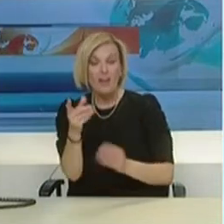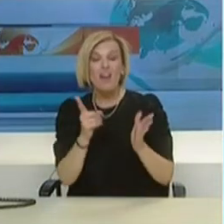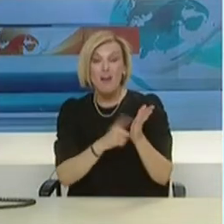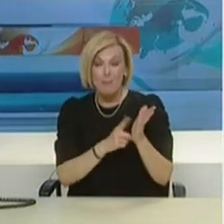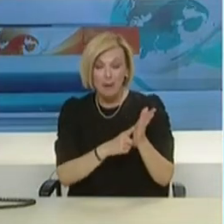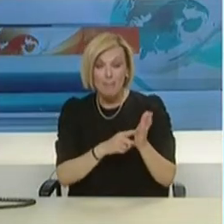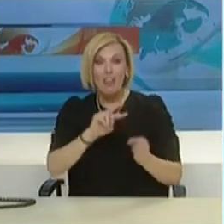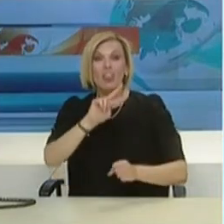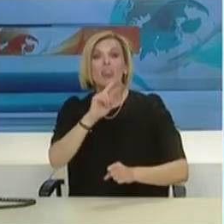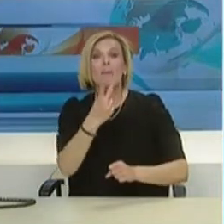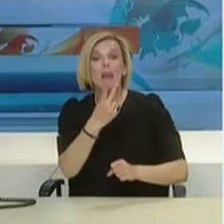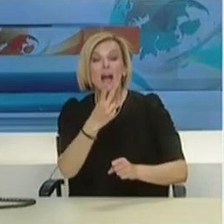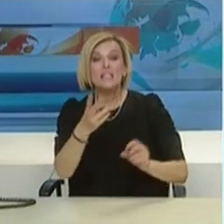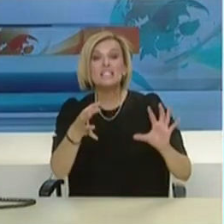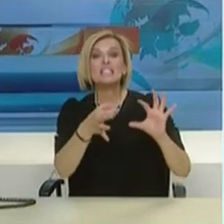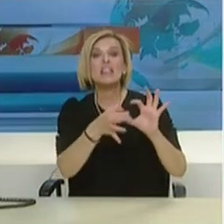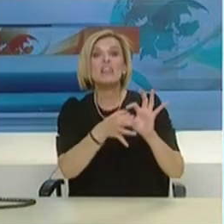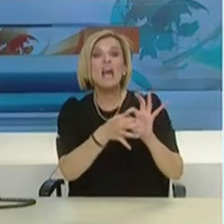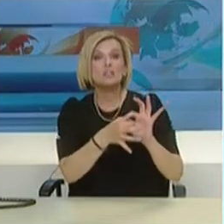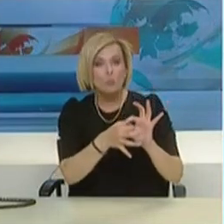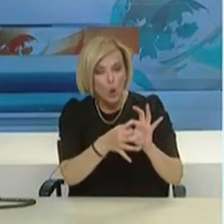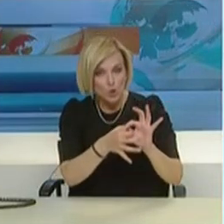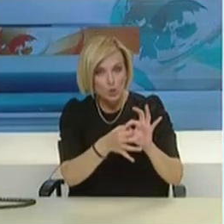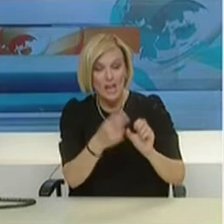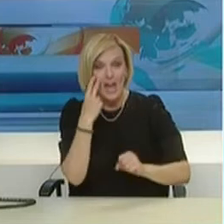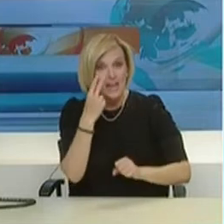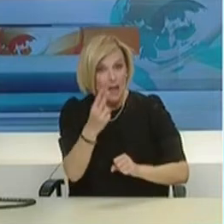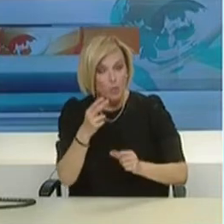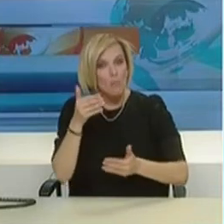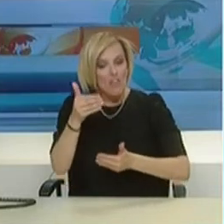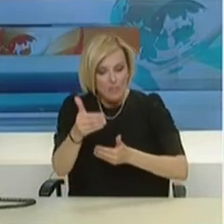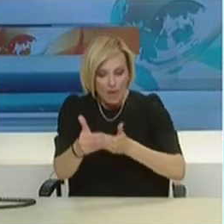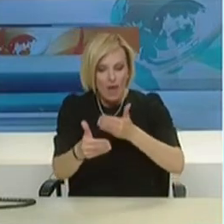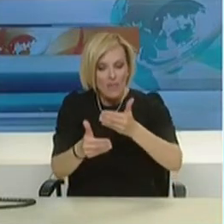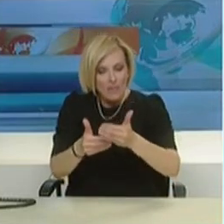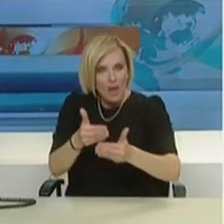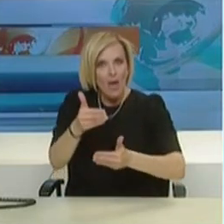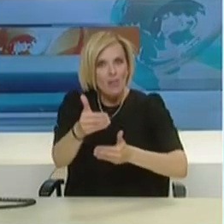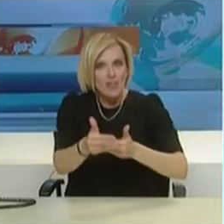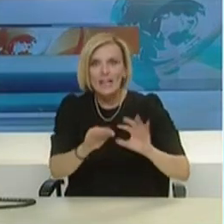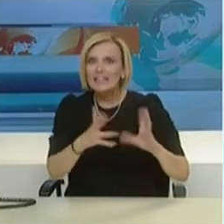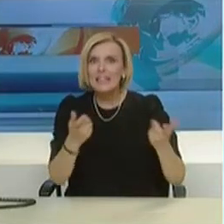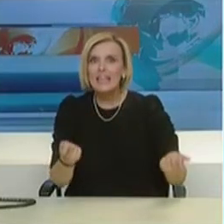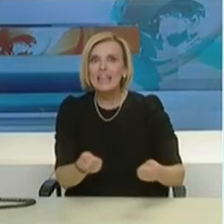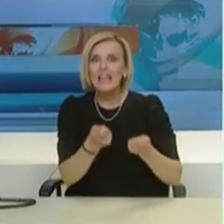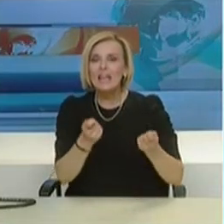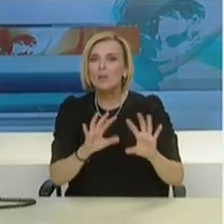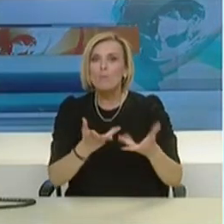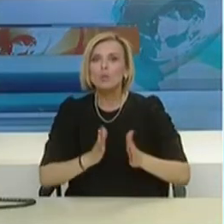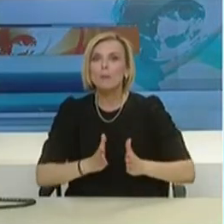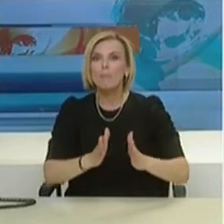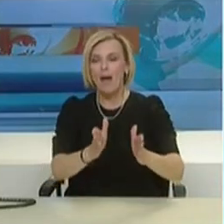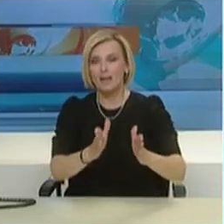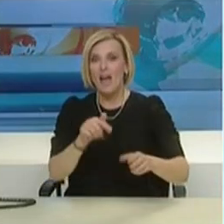τα φαρμακά σαν μονοθεραπείες για να δει κανείς το πραγματικό όφελος και μετά αποκυμάζονται σε διπλή ή τριπλή θεραπεία. Νομίζω δεν έχουμε την